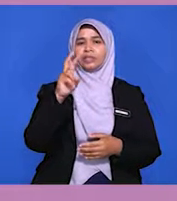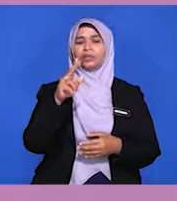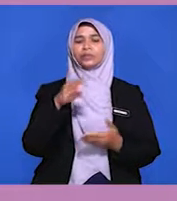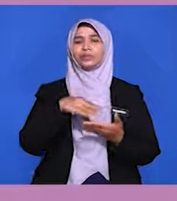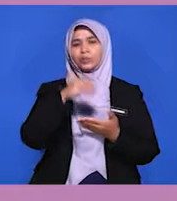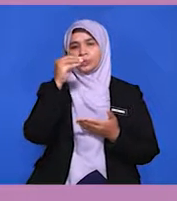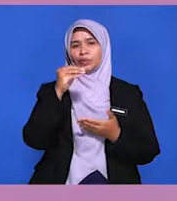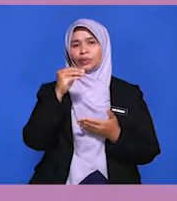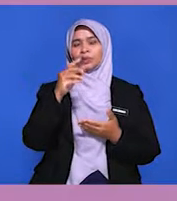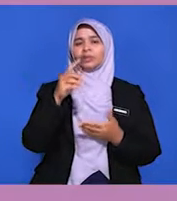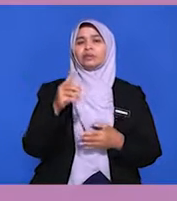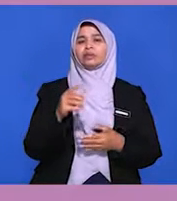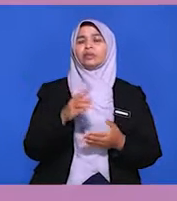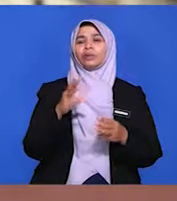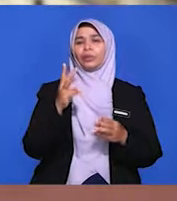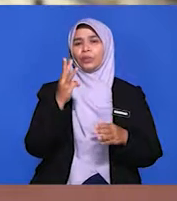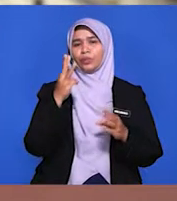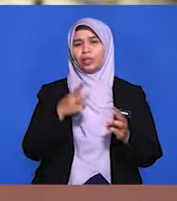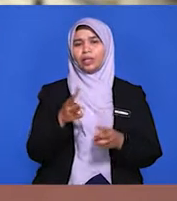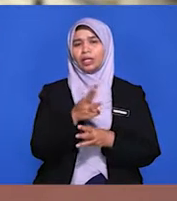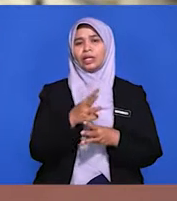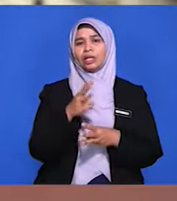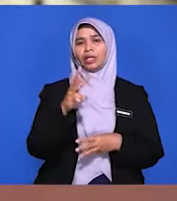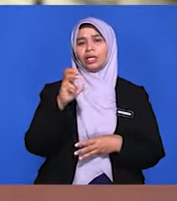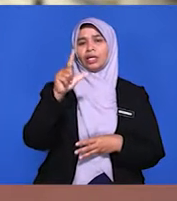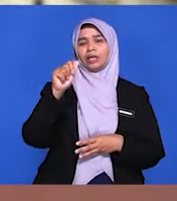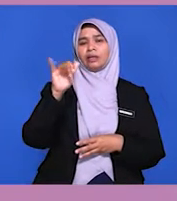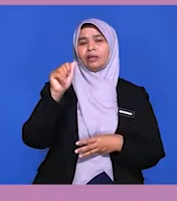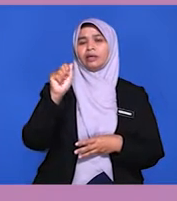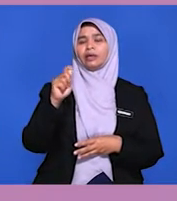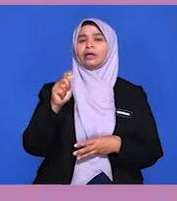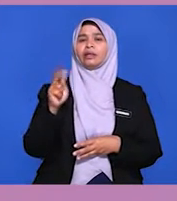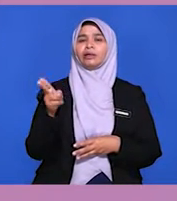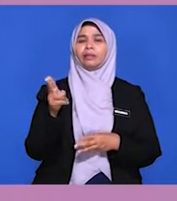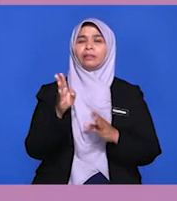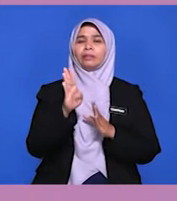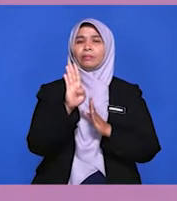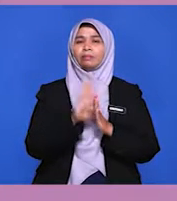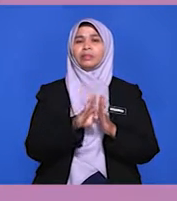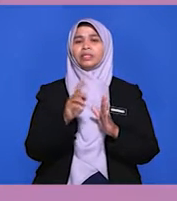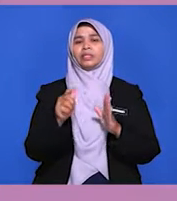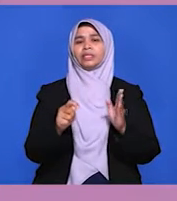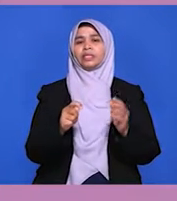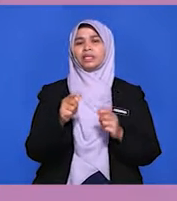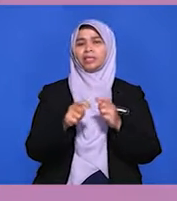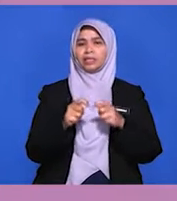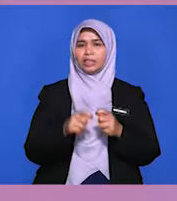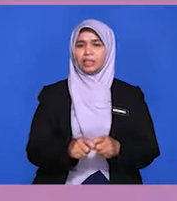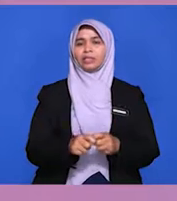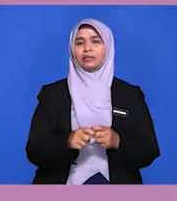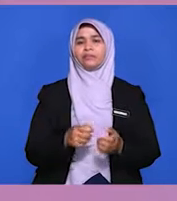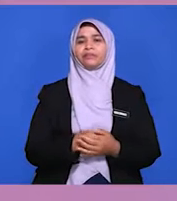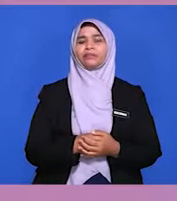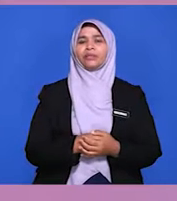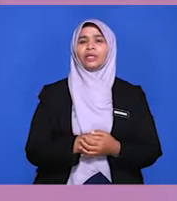tuntutan wilayah bertindih. Isu tuntutan wilayah bertindih di Laut Cina Selatan, khususnya pertikaian tuntutan